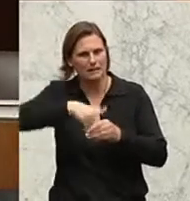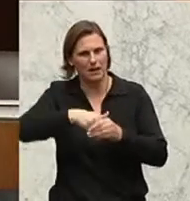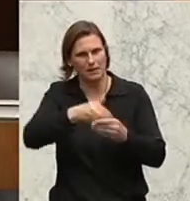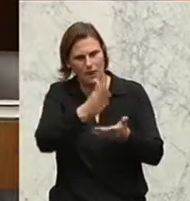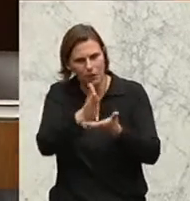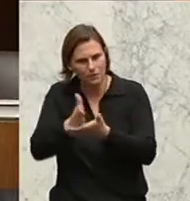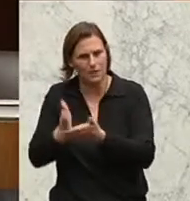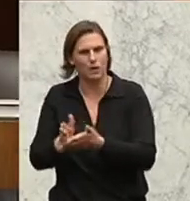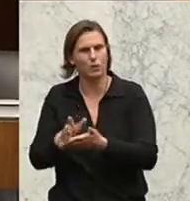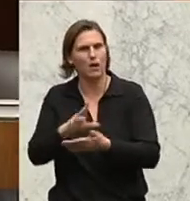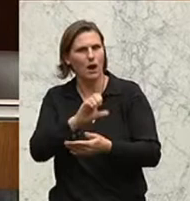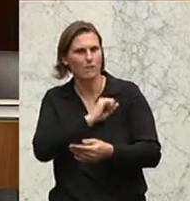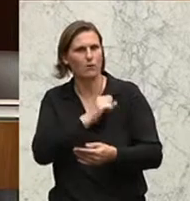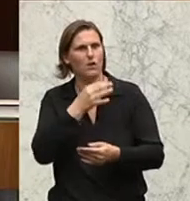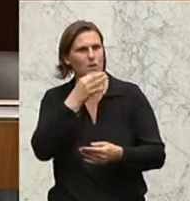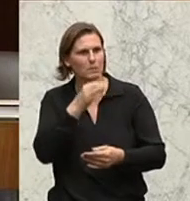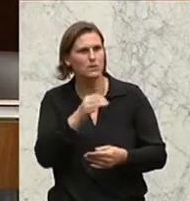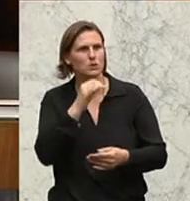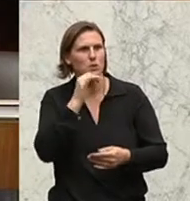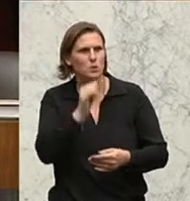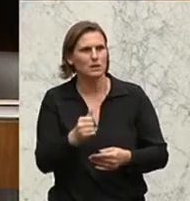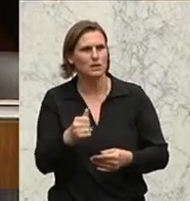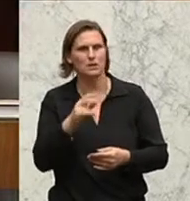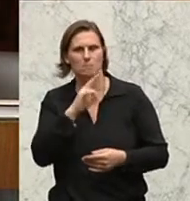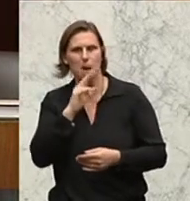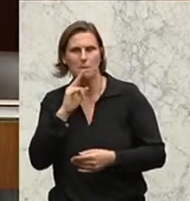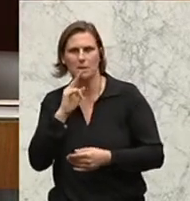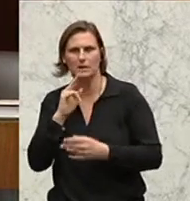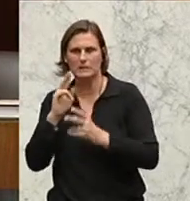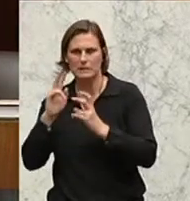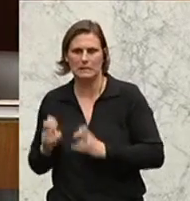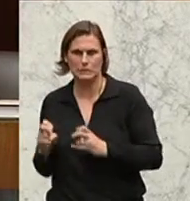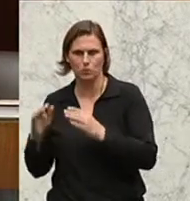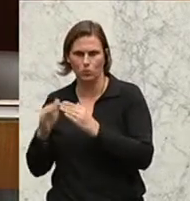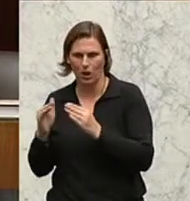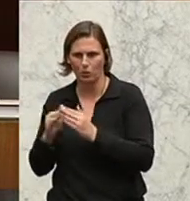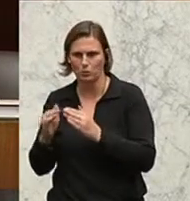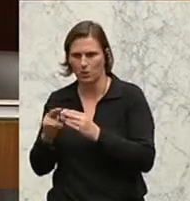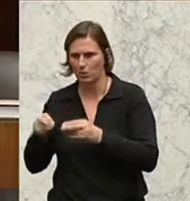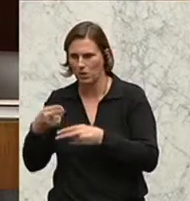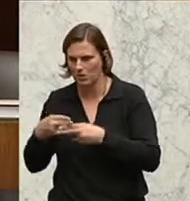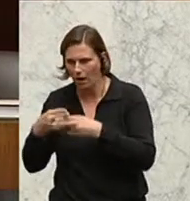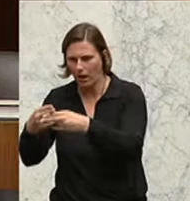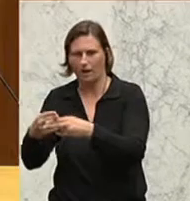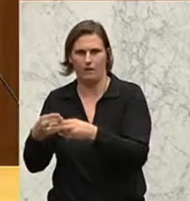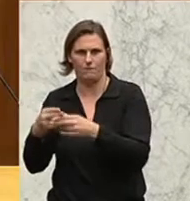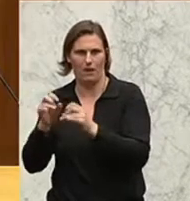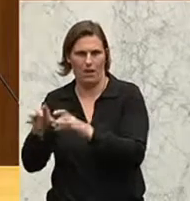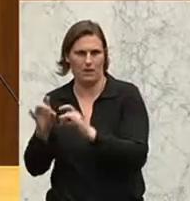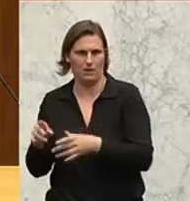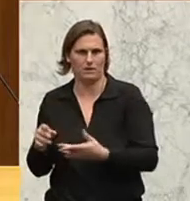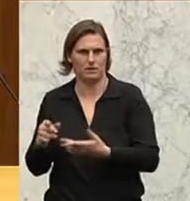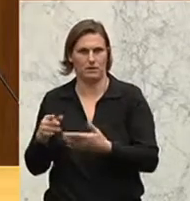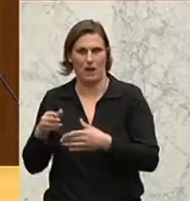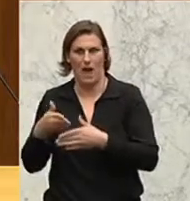Lernerfolg besser ist. Und nicht die Mami dann daheim sitzen muss und dann der Aushilfelehrer und dann Nachhilfelehrer. Und